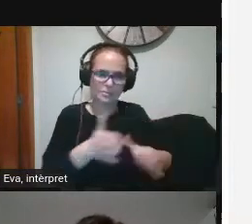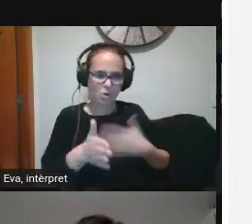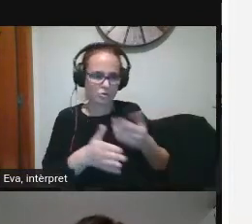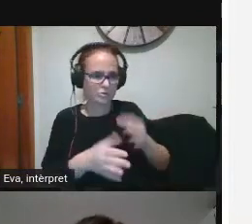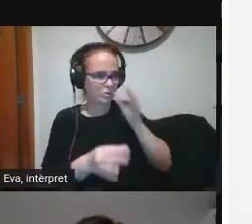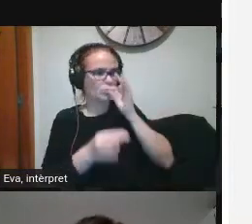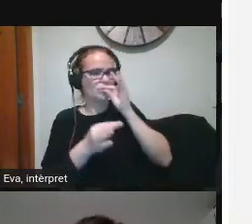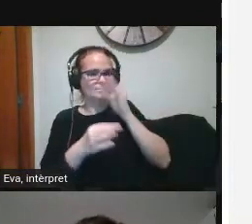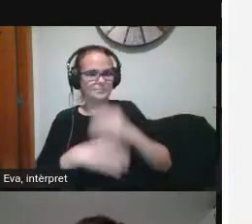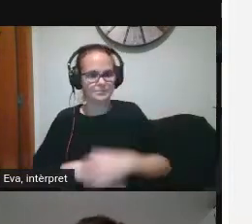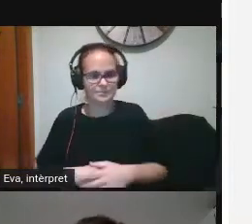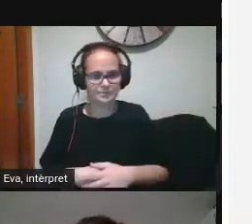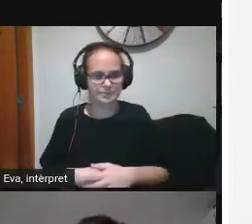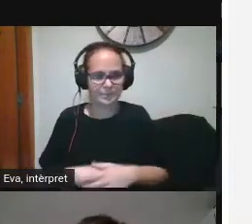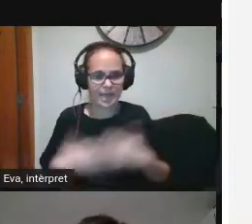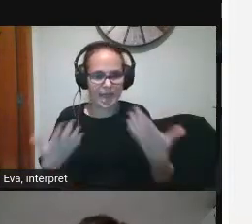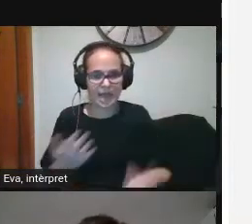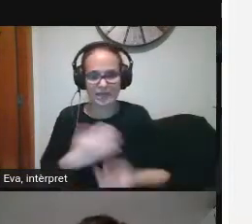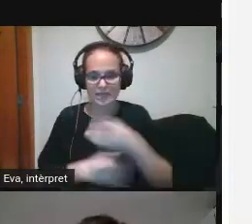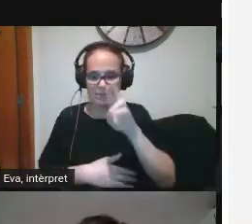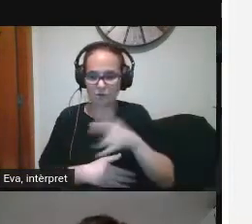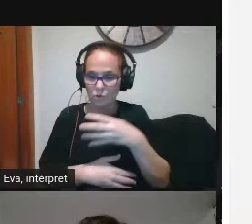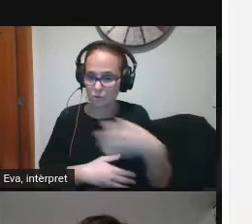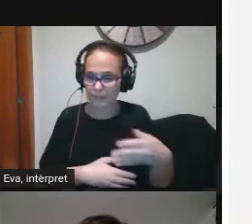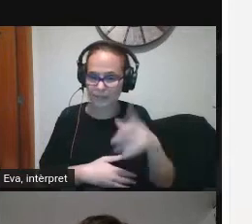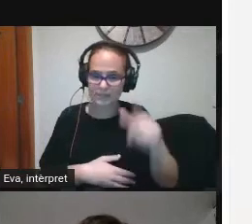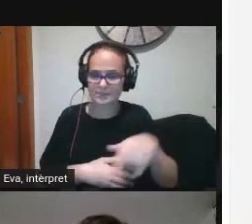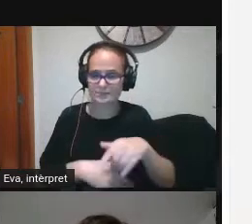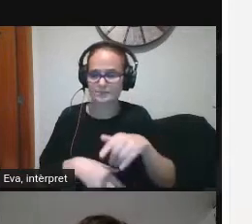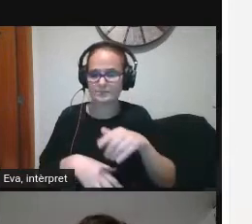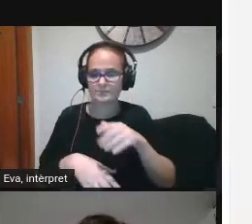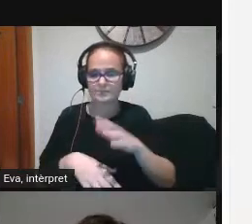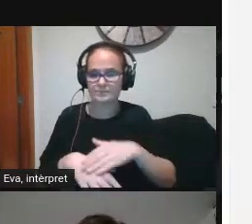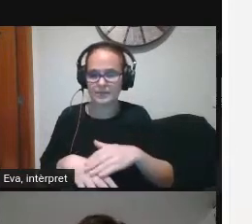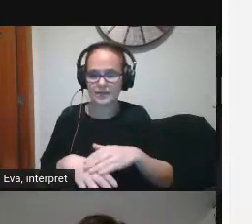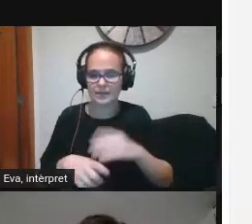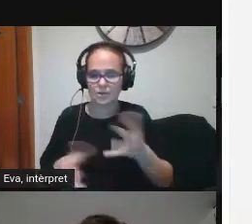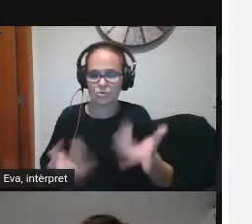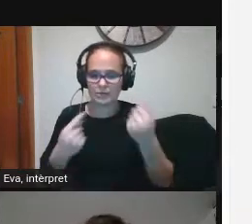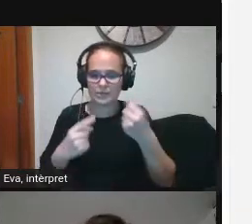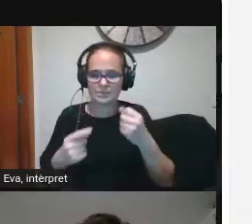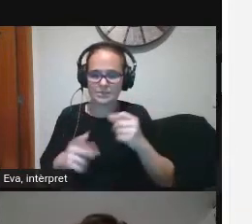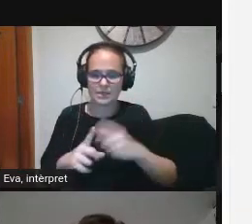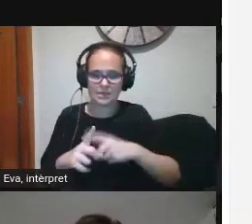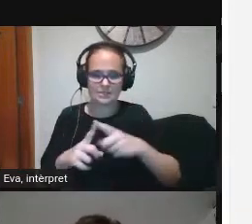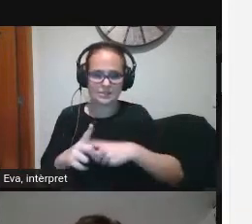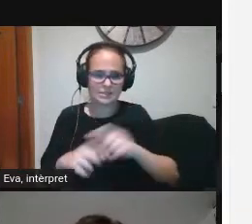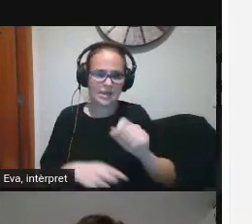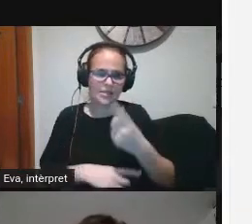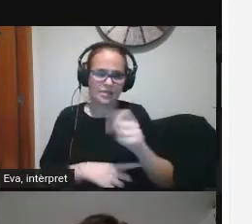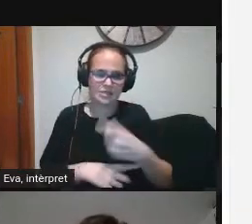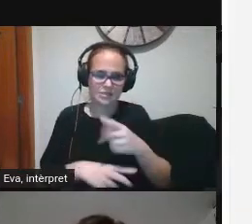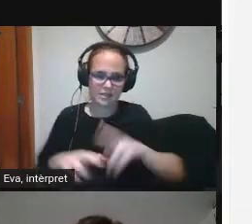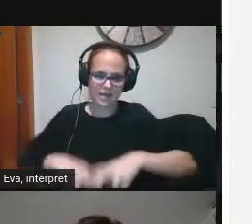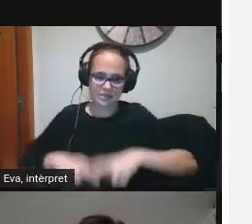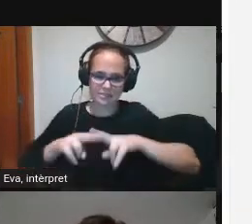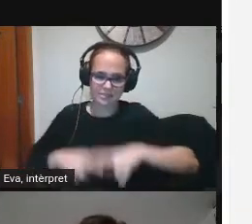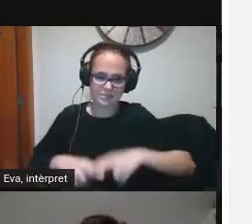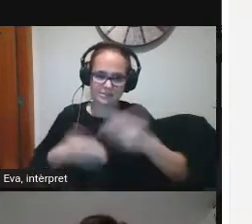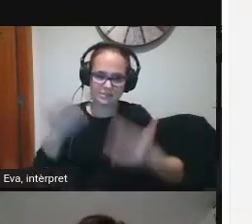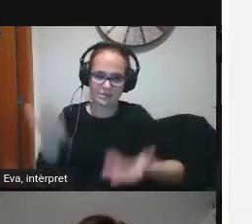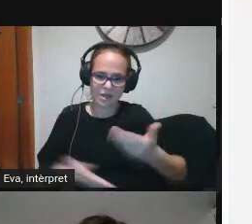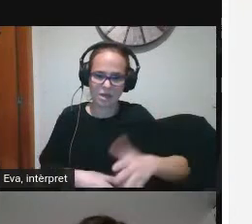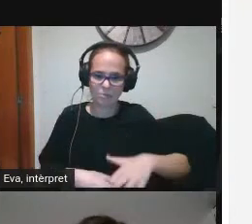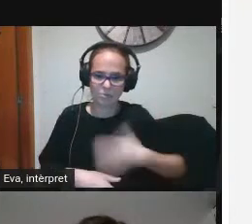Ara mateix estem creant rúbriques per poder avaluar les competències digitals a cada curs de la mateixa manera i ho fem a través